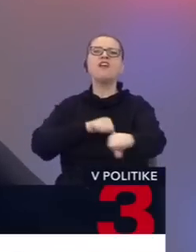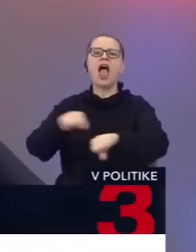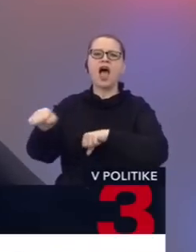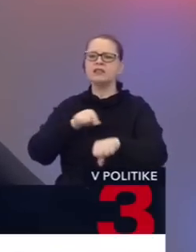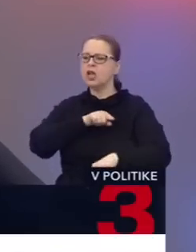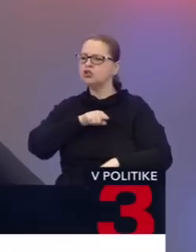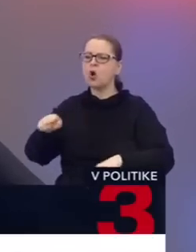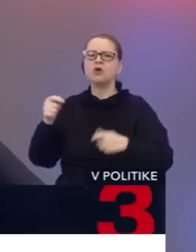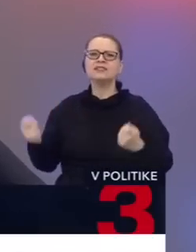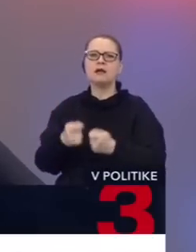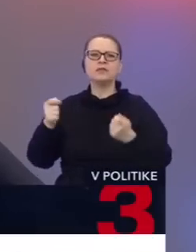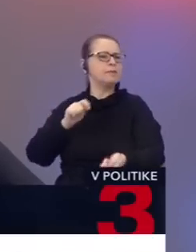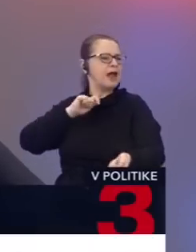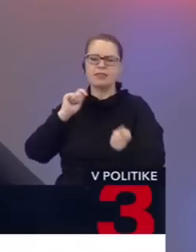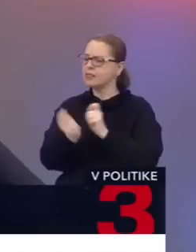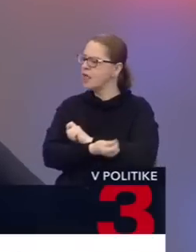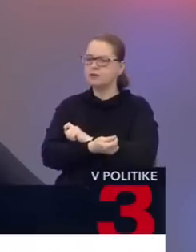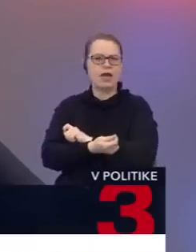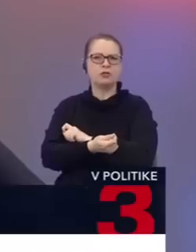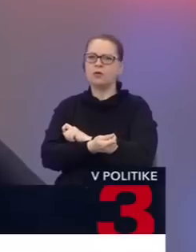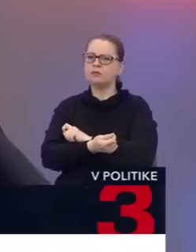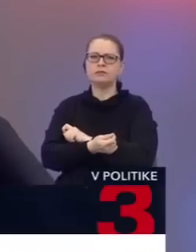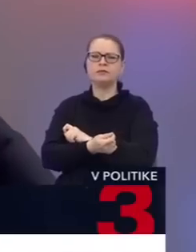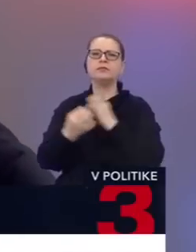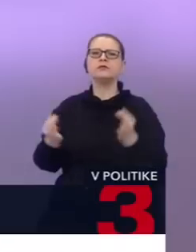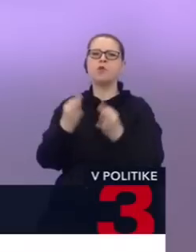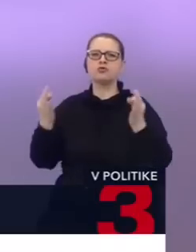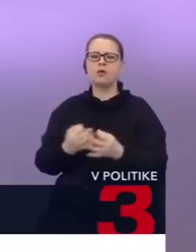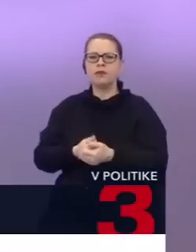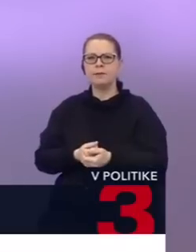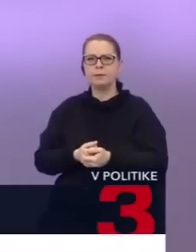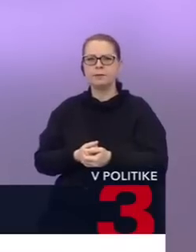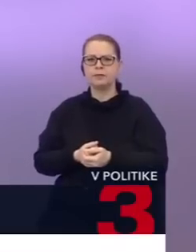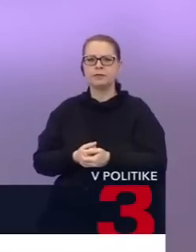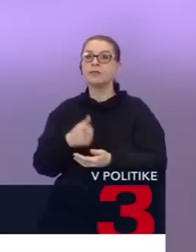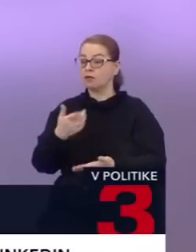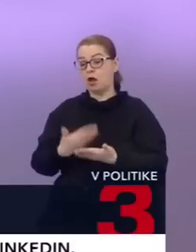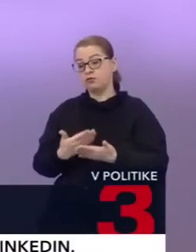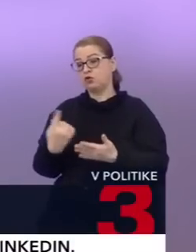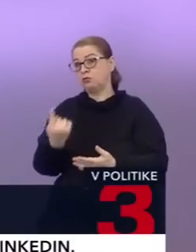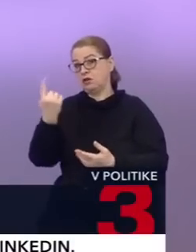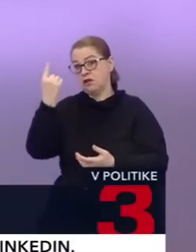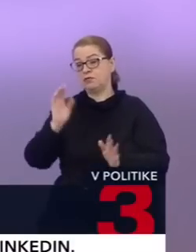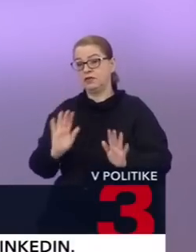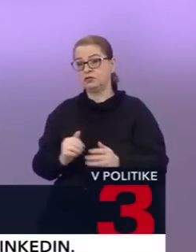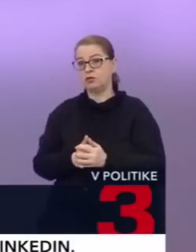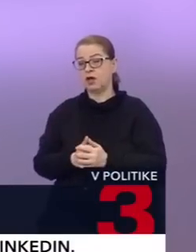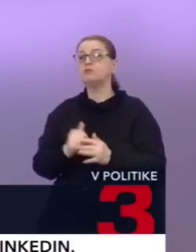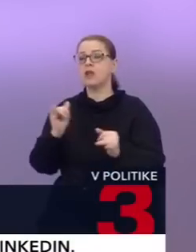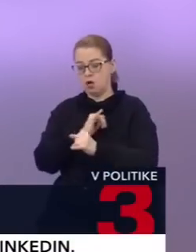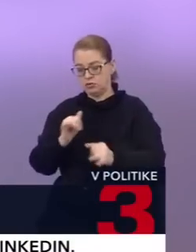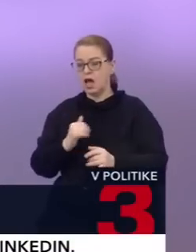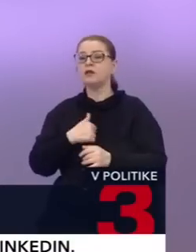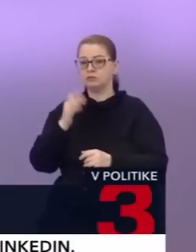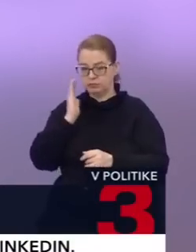septembra v nezmenenej formácii. Tá pravdepodobnosť je veľmi vysoká. Myslím si, že naozaj smerujeme k tomu, ak si